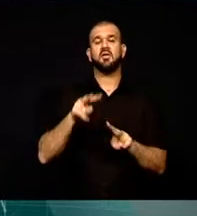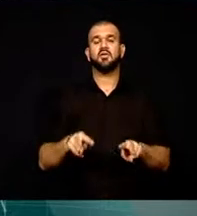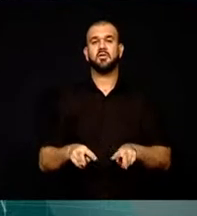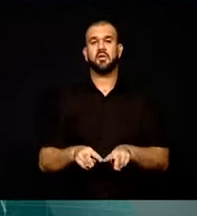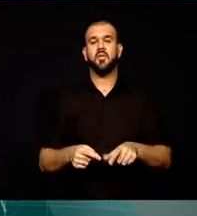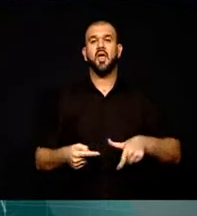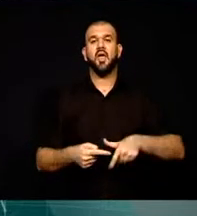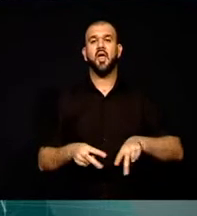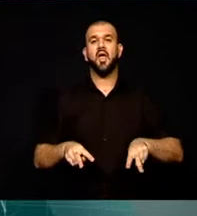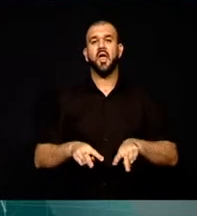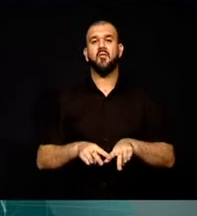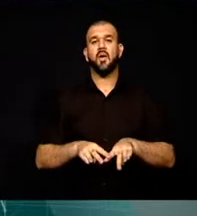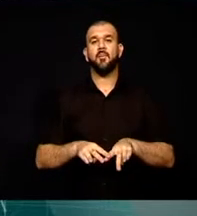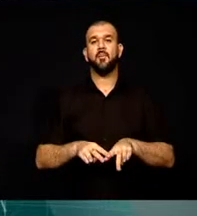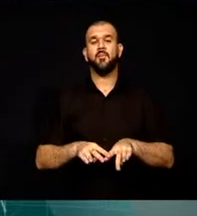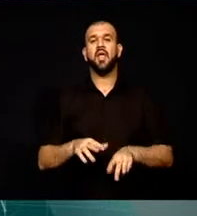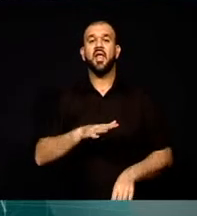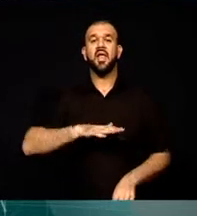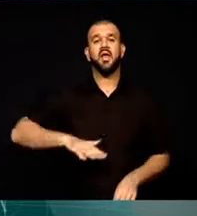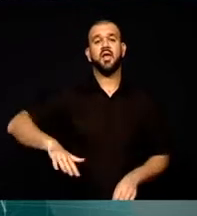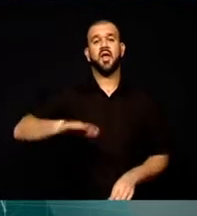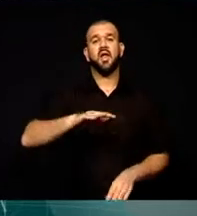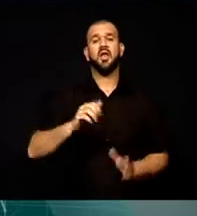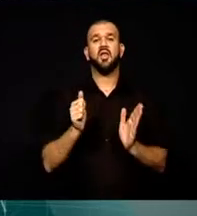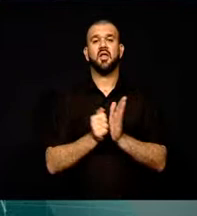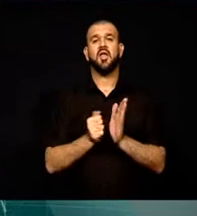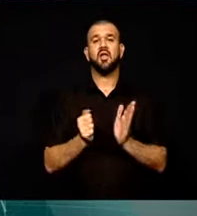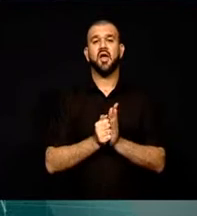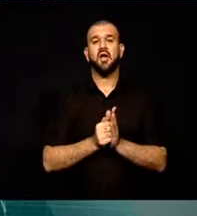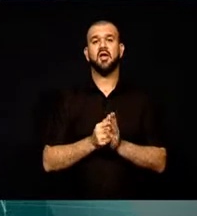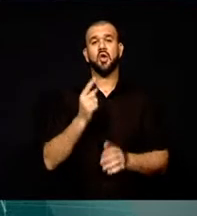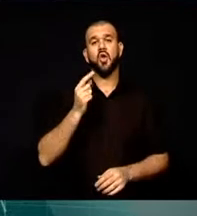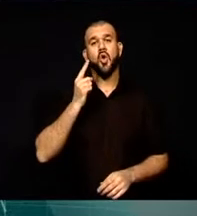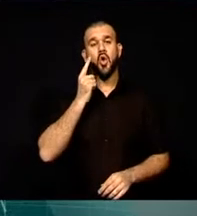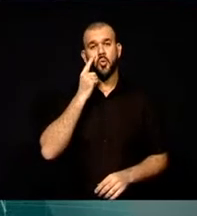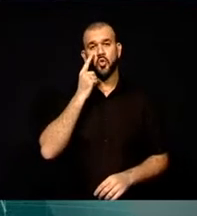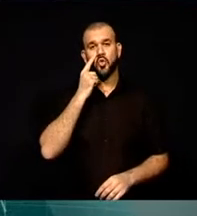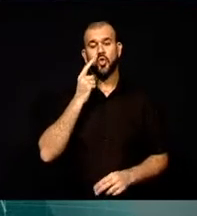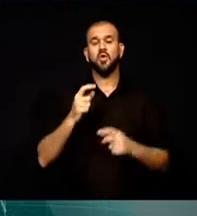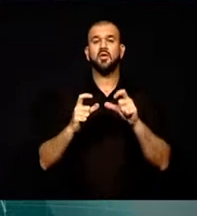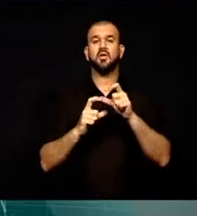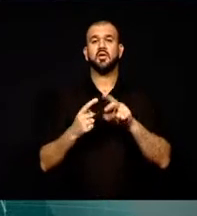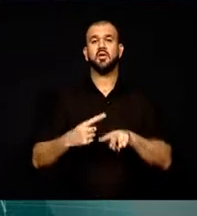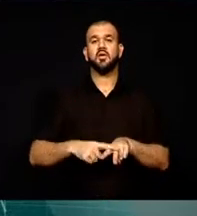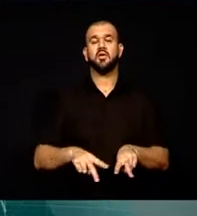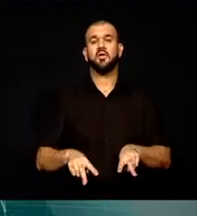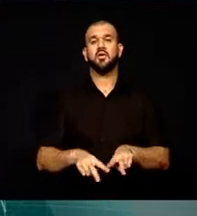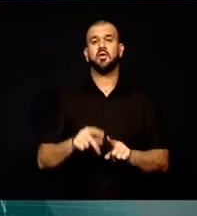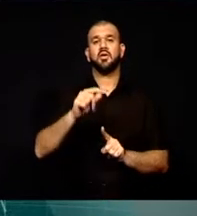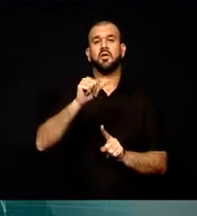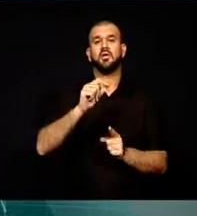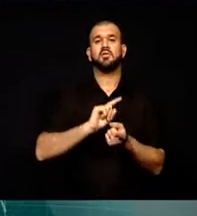Ziyaret bağlamında birer konuşma yapan Kanal Sim ve SimFM